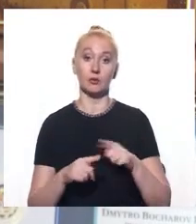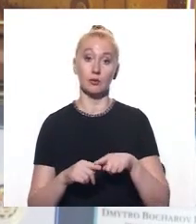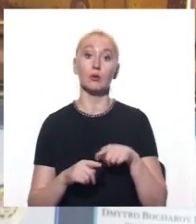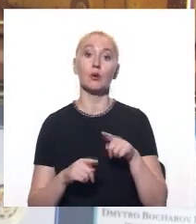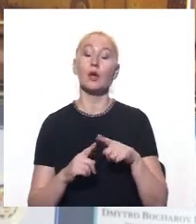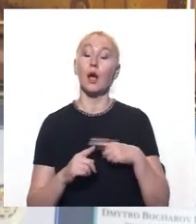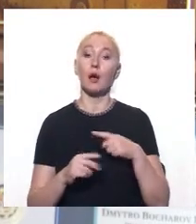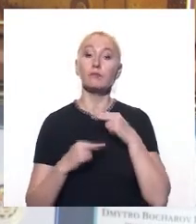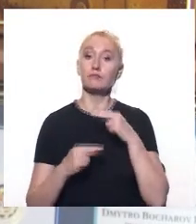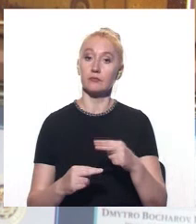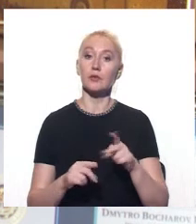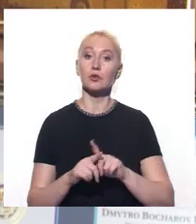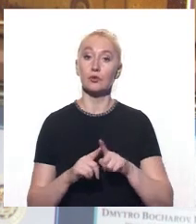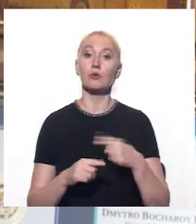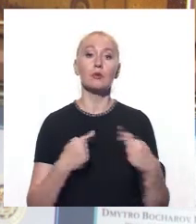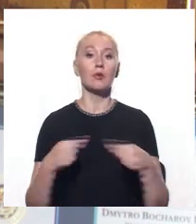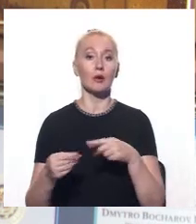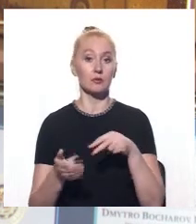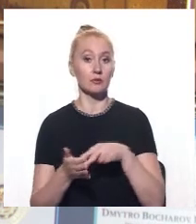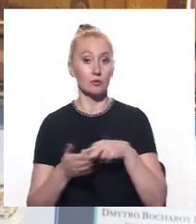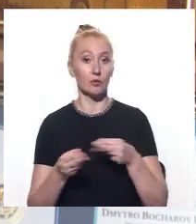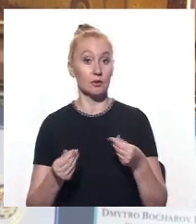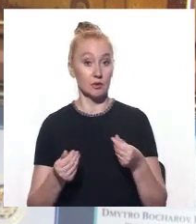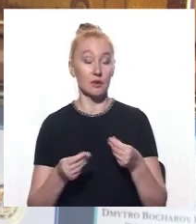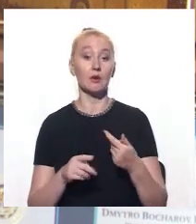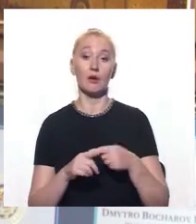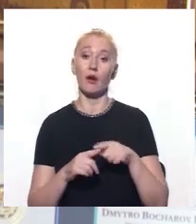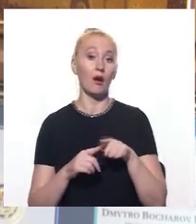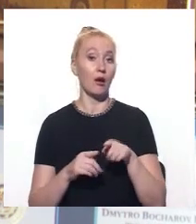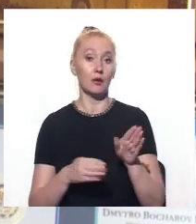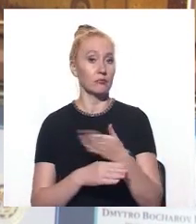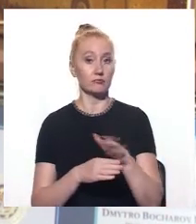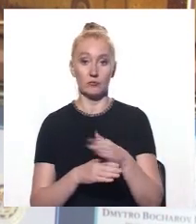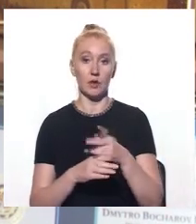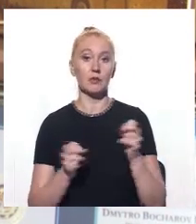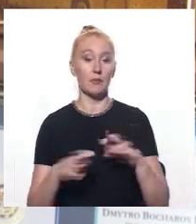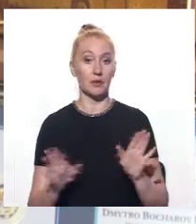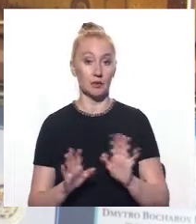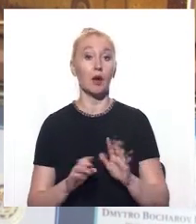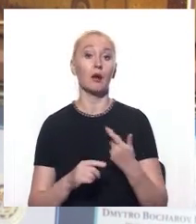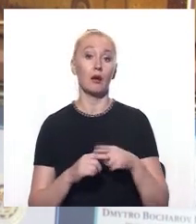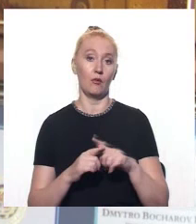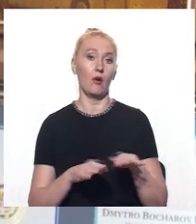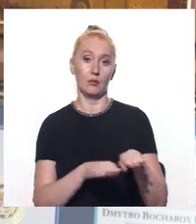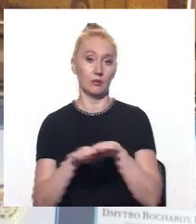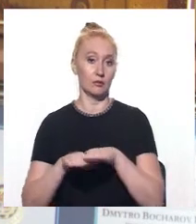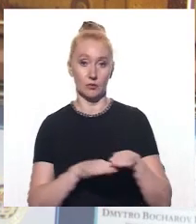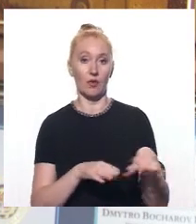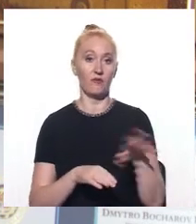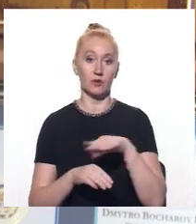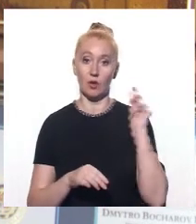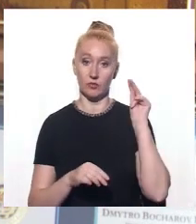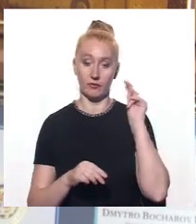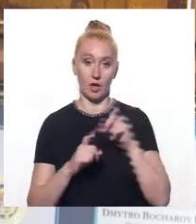зауважу, що індикативна ціна не розбивається по спеціальностям, вона є однаковою для всього